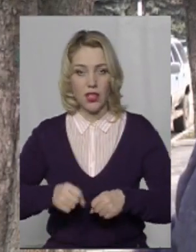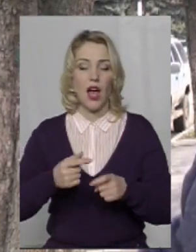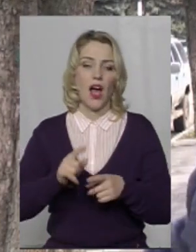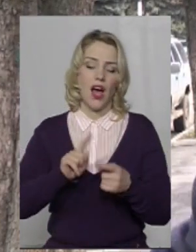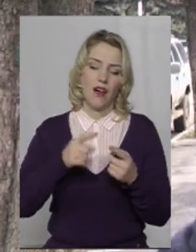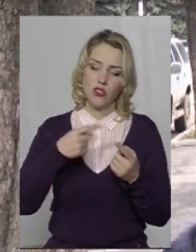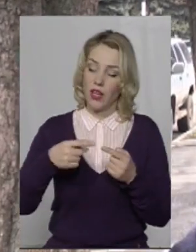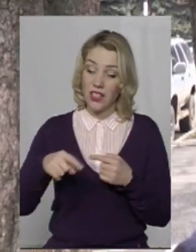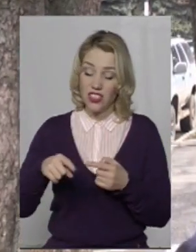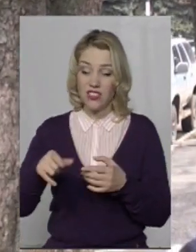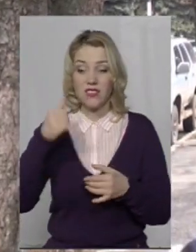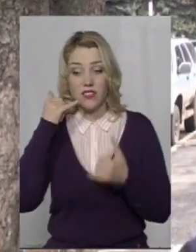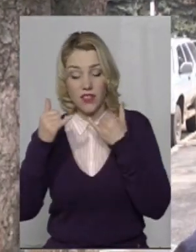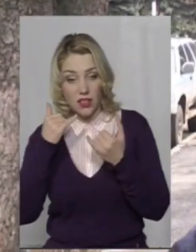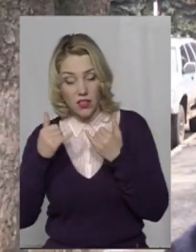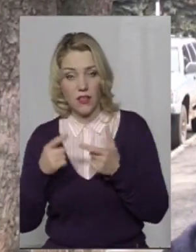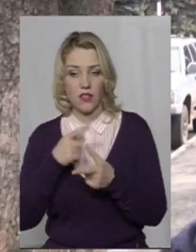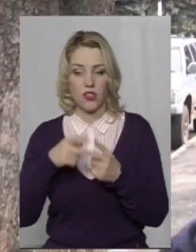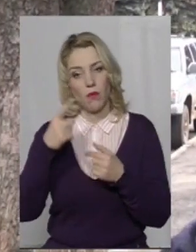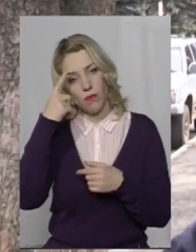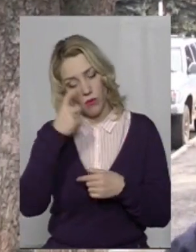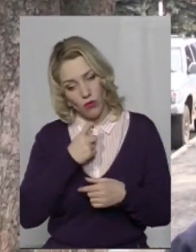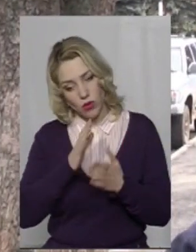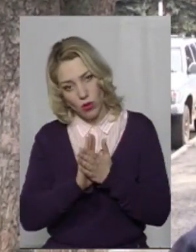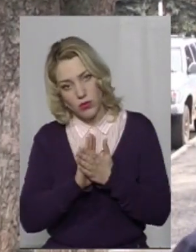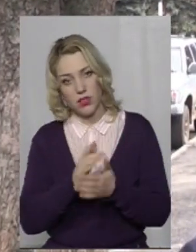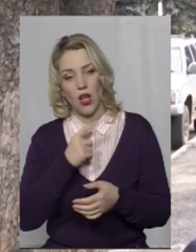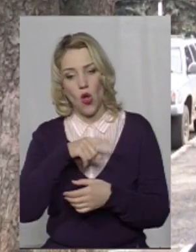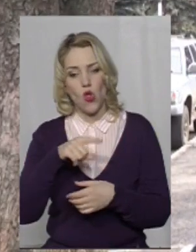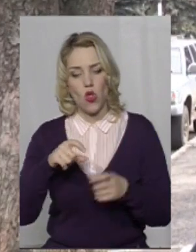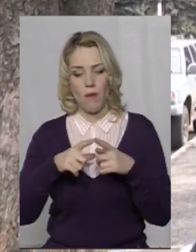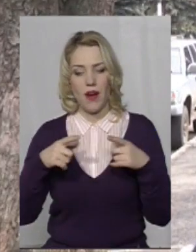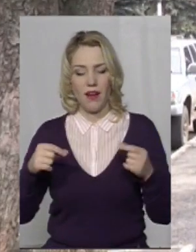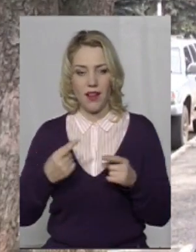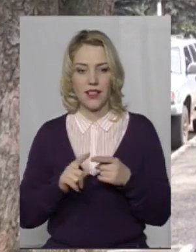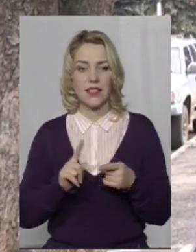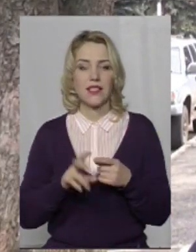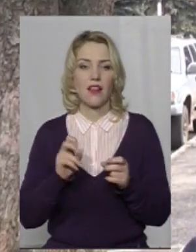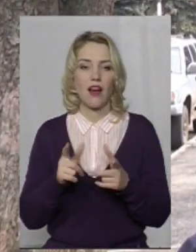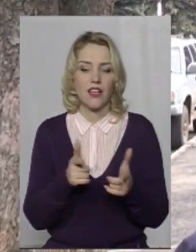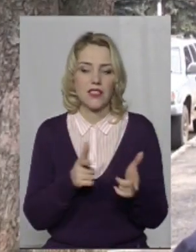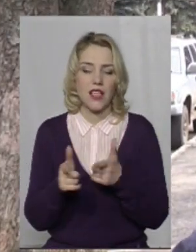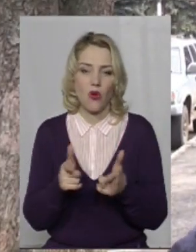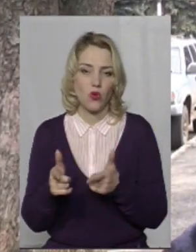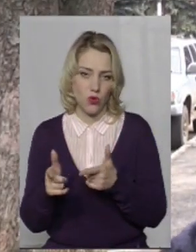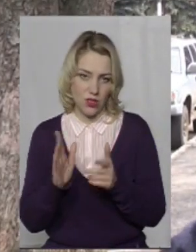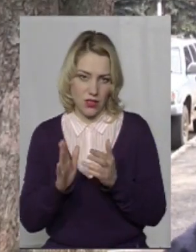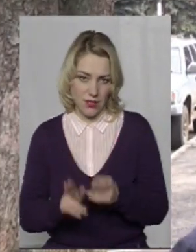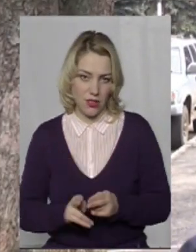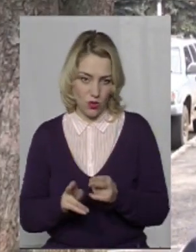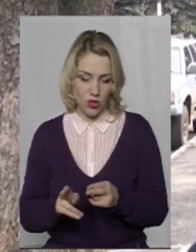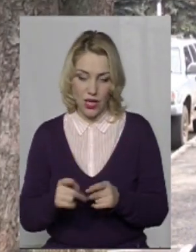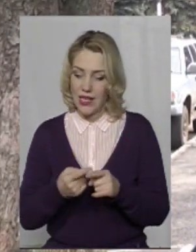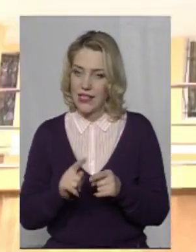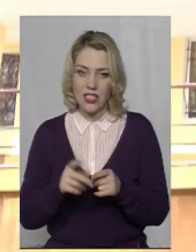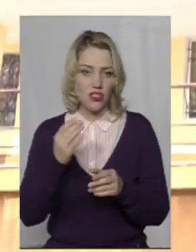дзвінки, чи повідомити номер картки, це не що інше, як стадія, чи готування, чи замоку на злочин, поки цей